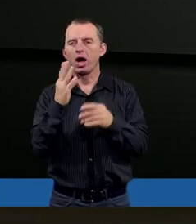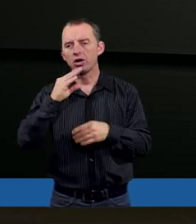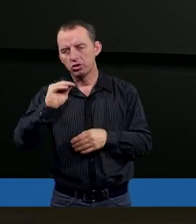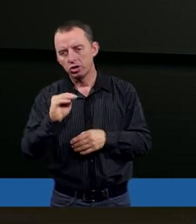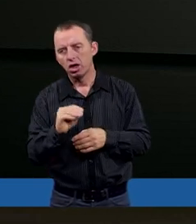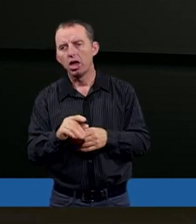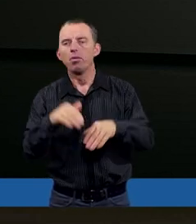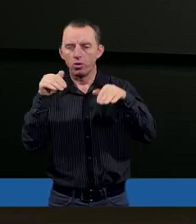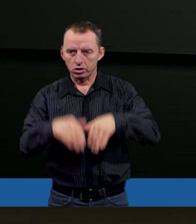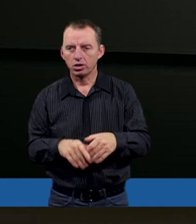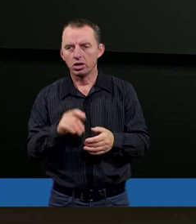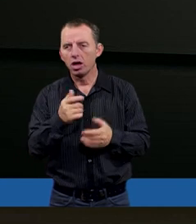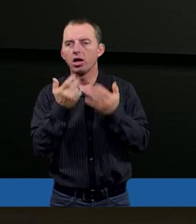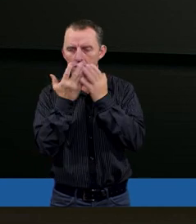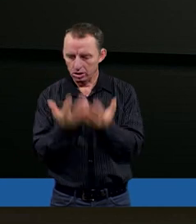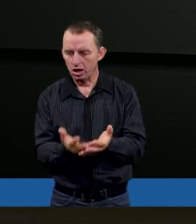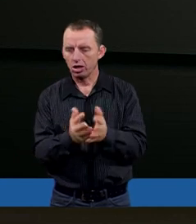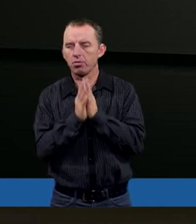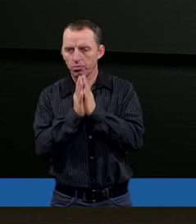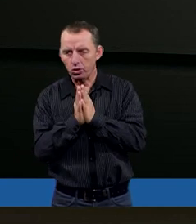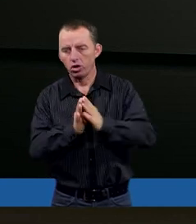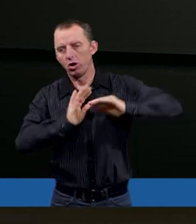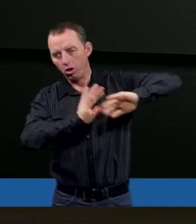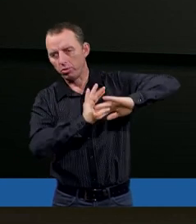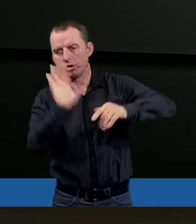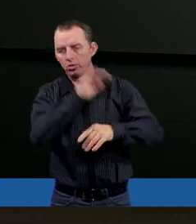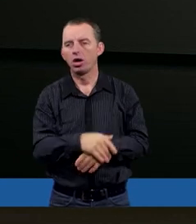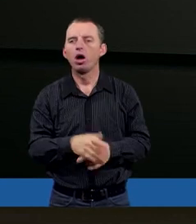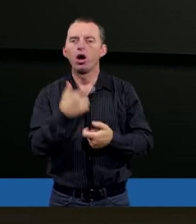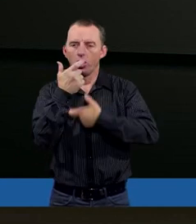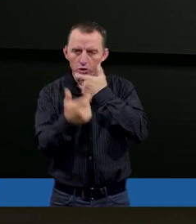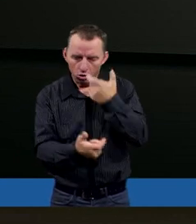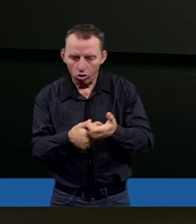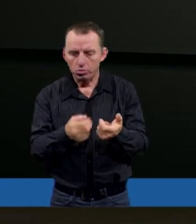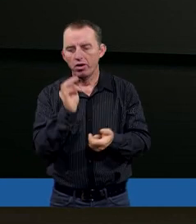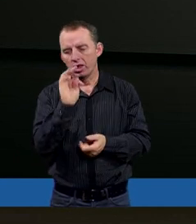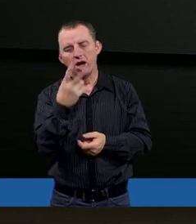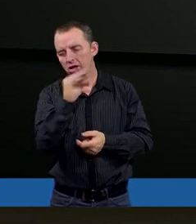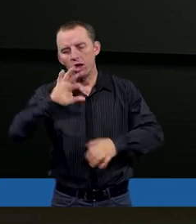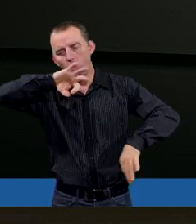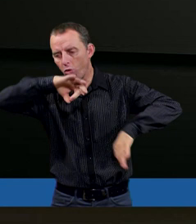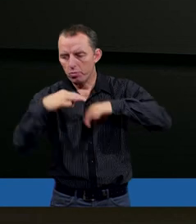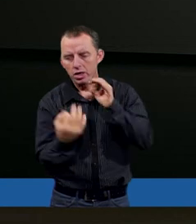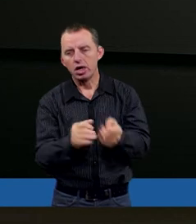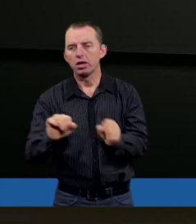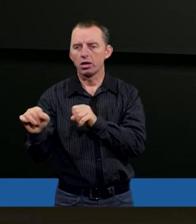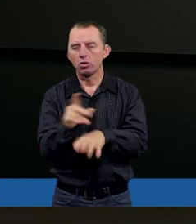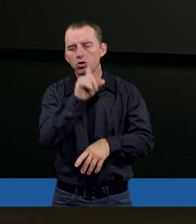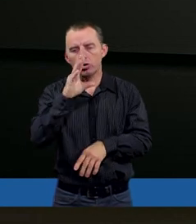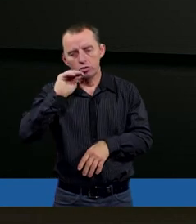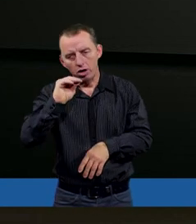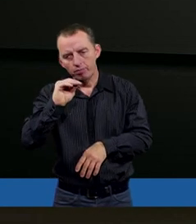możemy bronić Pana Boga, chcieć Go obronić, a jednocześnie robić to w tak nieumiejętny sposób, prawda? Że